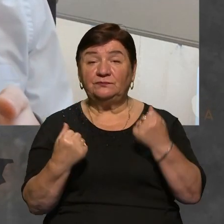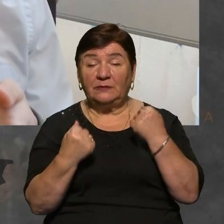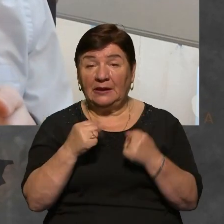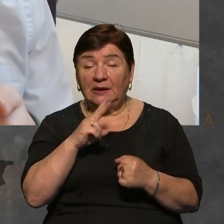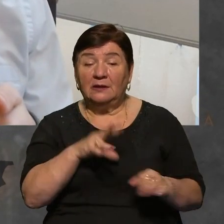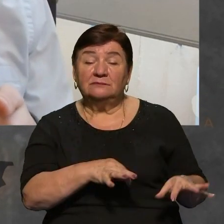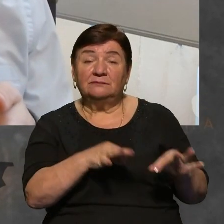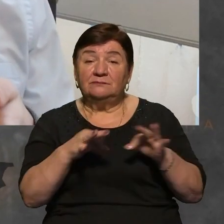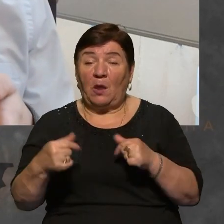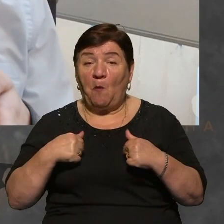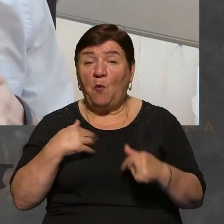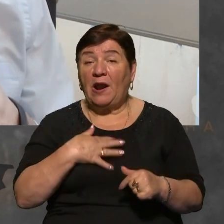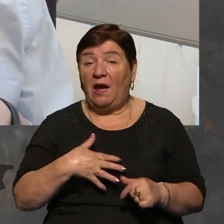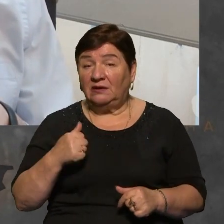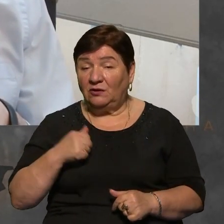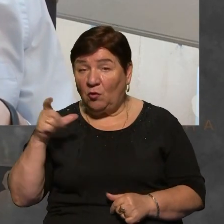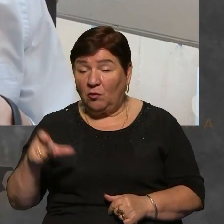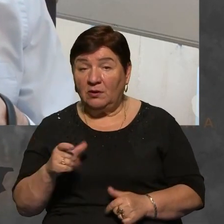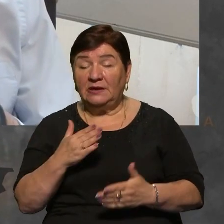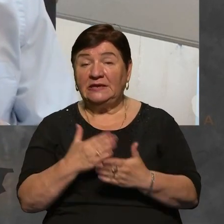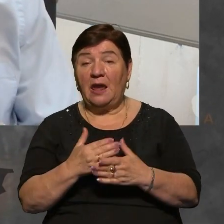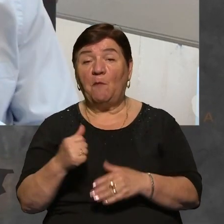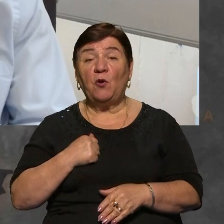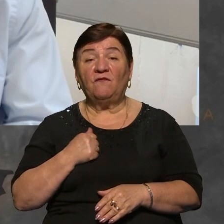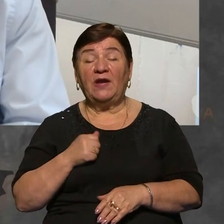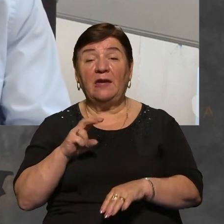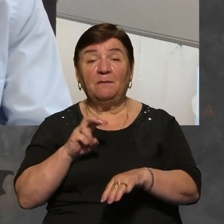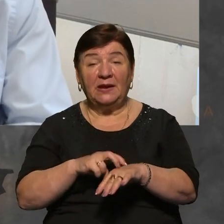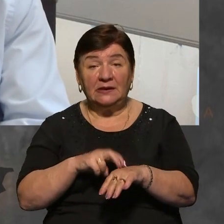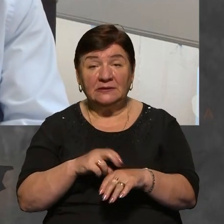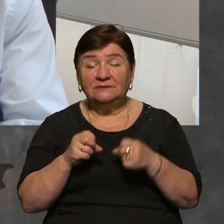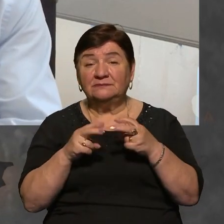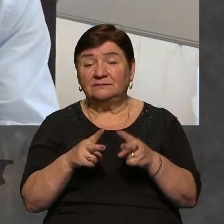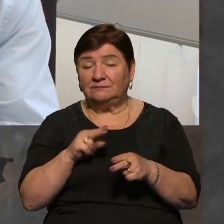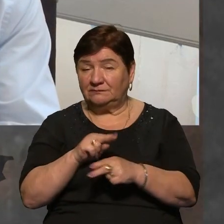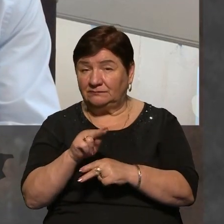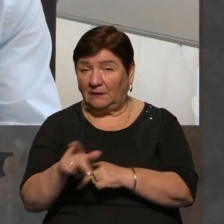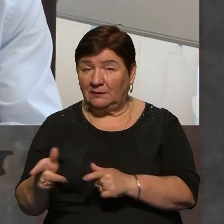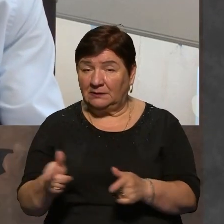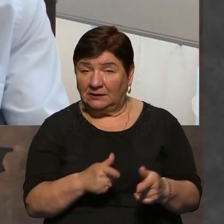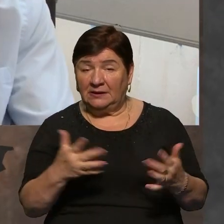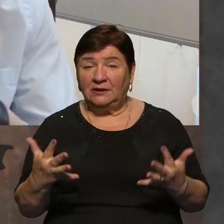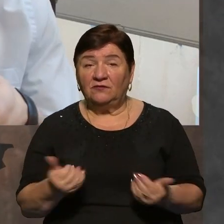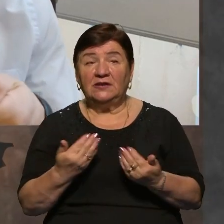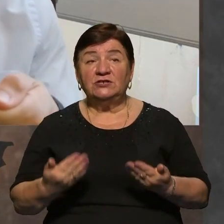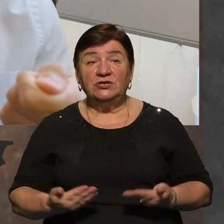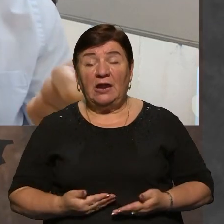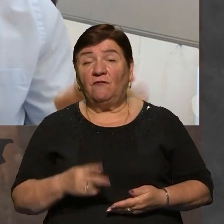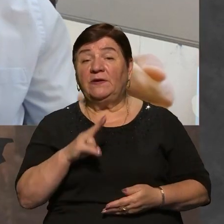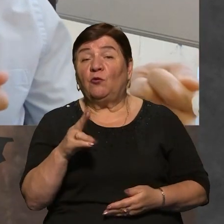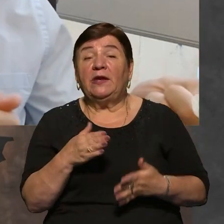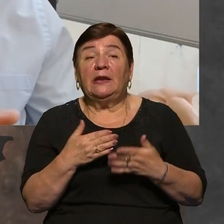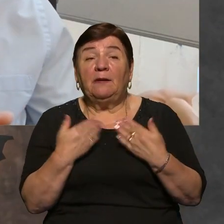транспортує пораненого, є бойовий медик, тобто людина спеціально навчена, підготовна рятувати життя, але є в якої немає